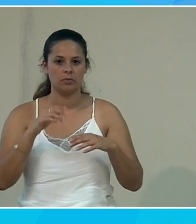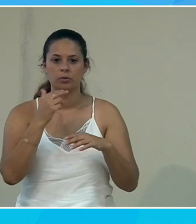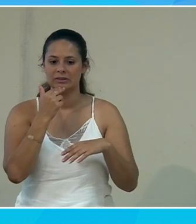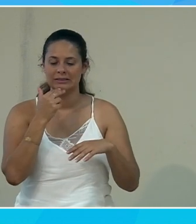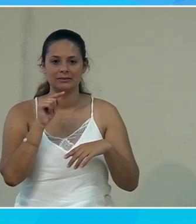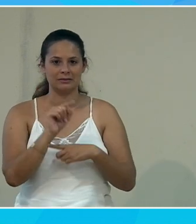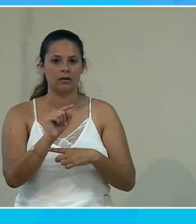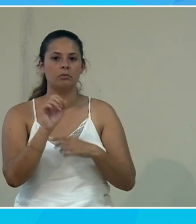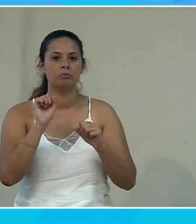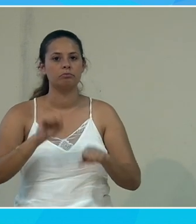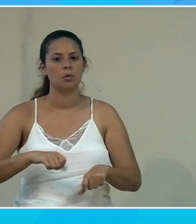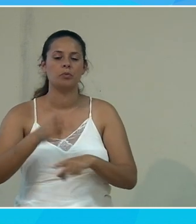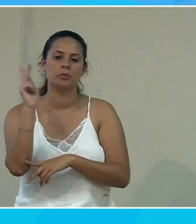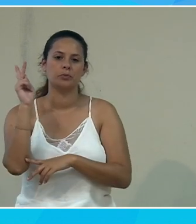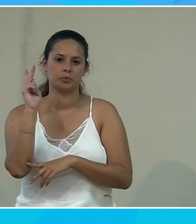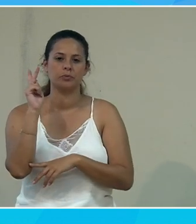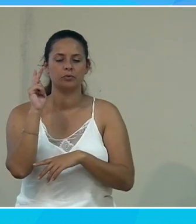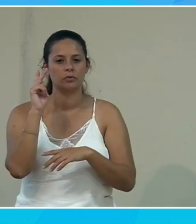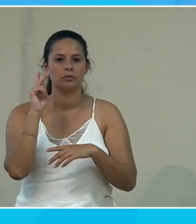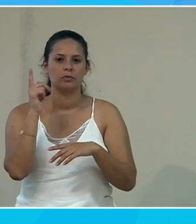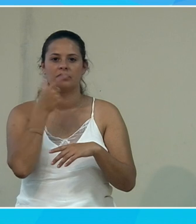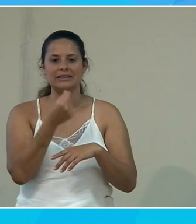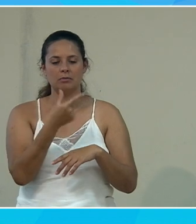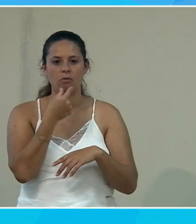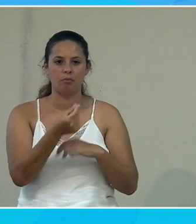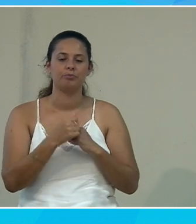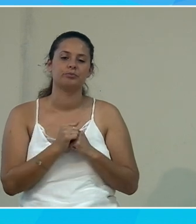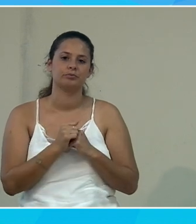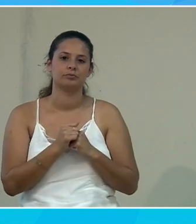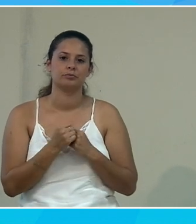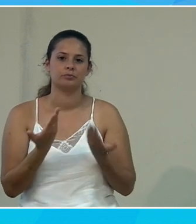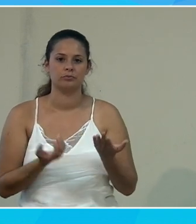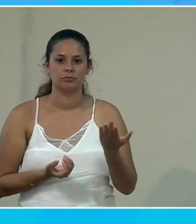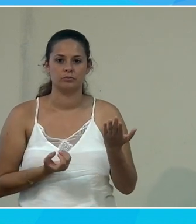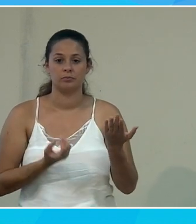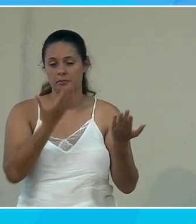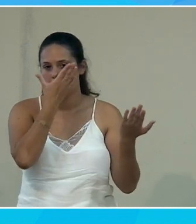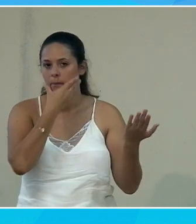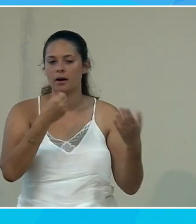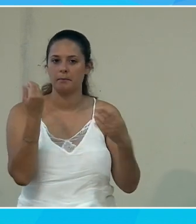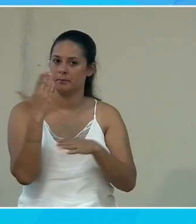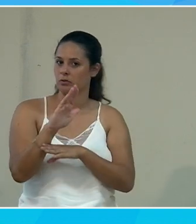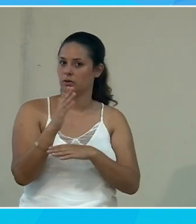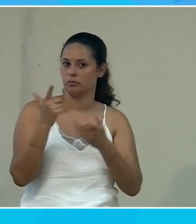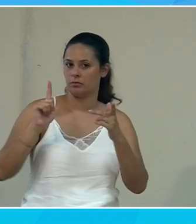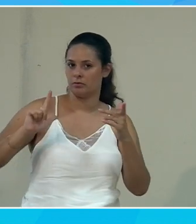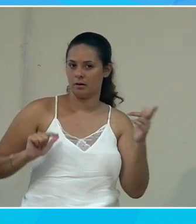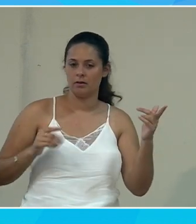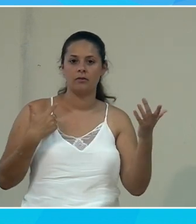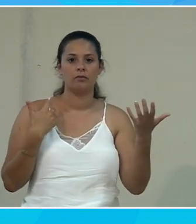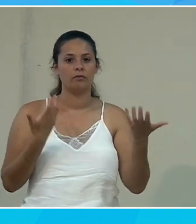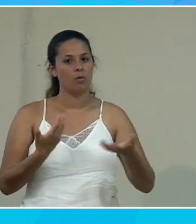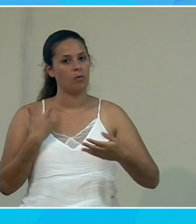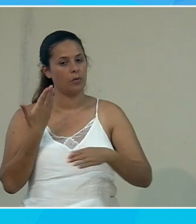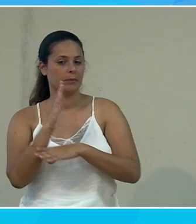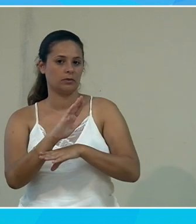va permettre d'aller beaucoup plus loin alors maintenant donc j'ai une belle j'ai une belle présentation j'aimerais